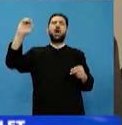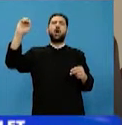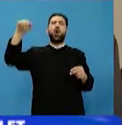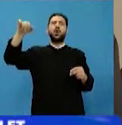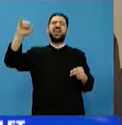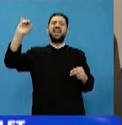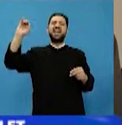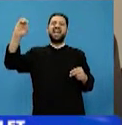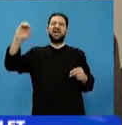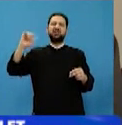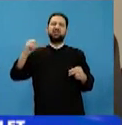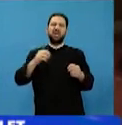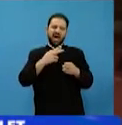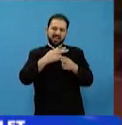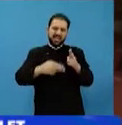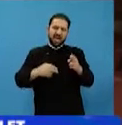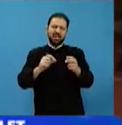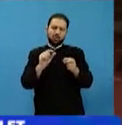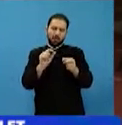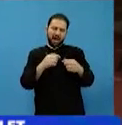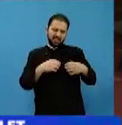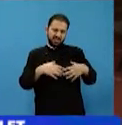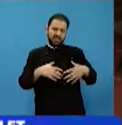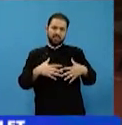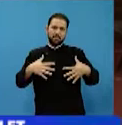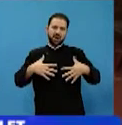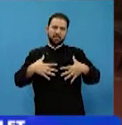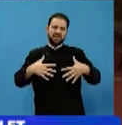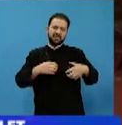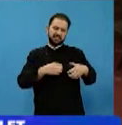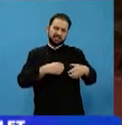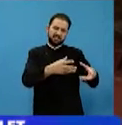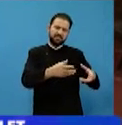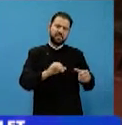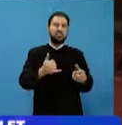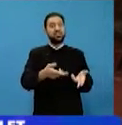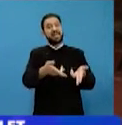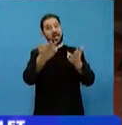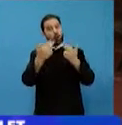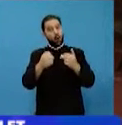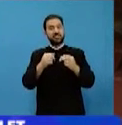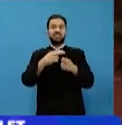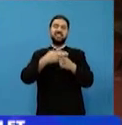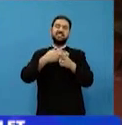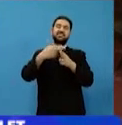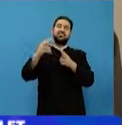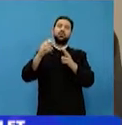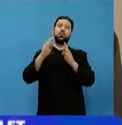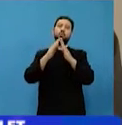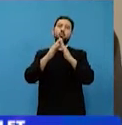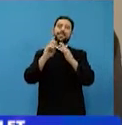plămân. După care s-a întors înapoi, s-a întors înapoi în Sfântul Munte. Dar, datorită